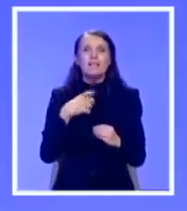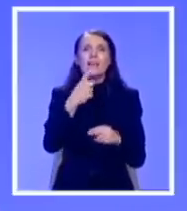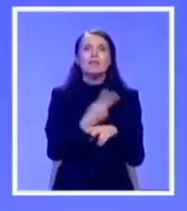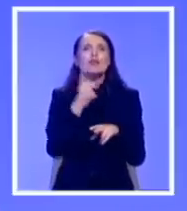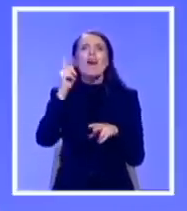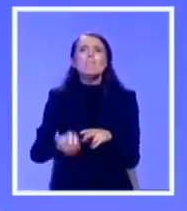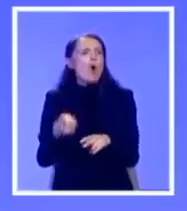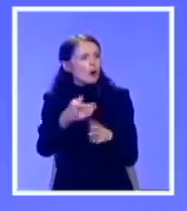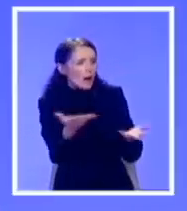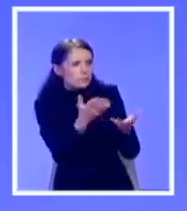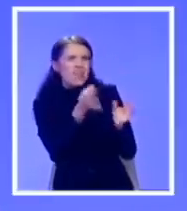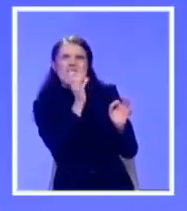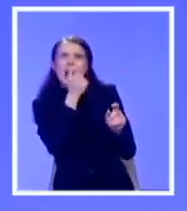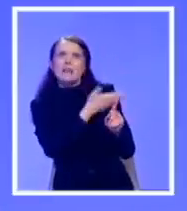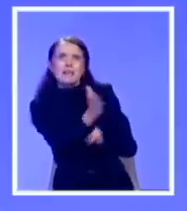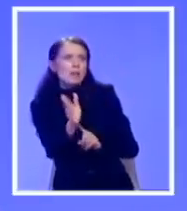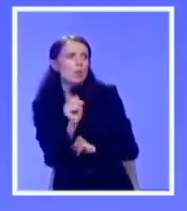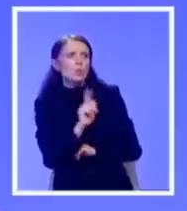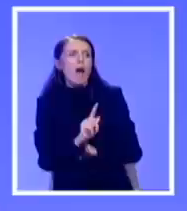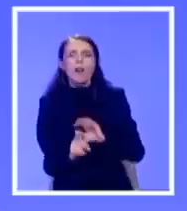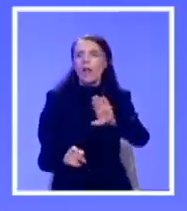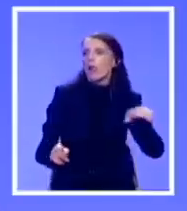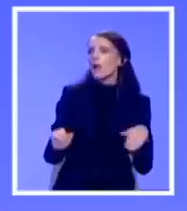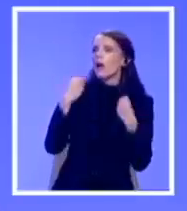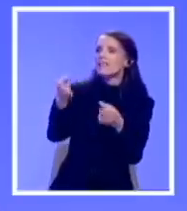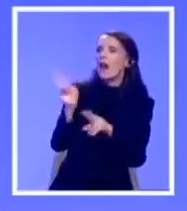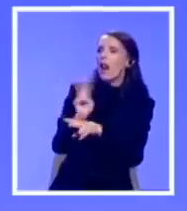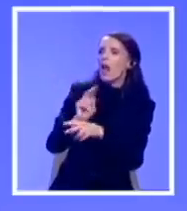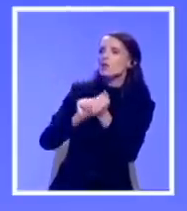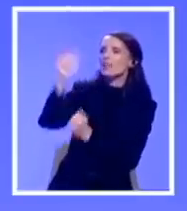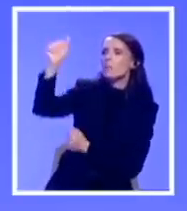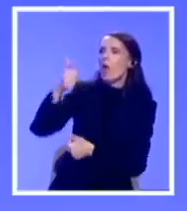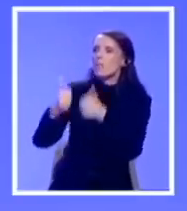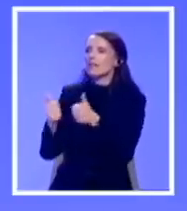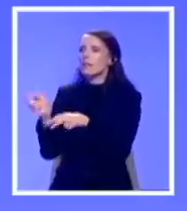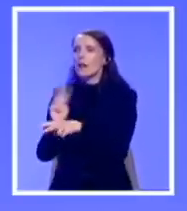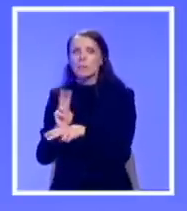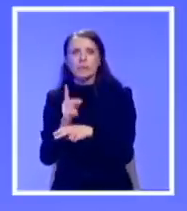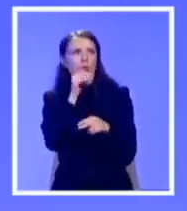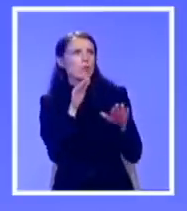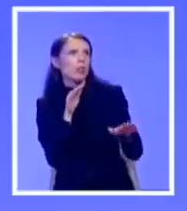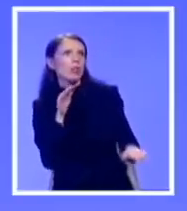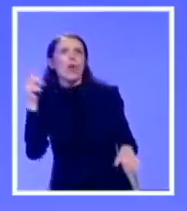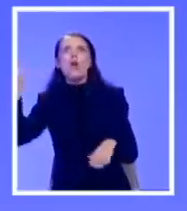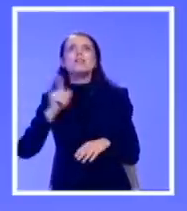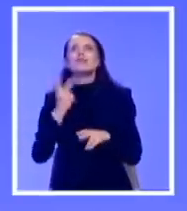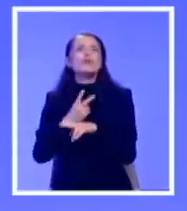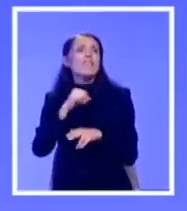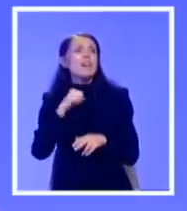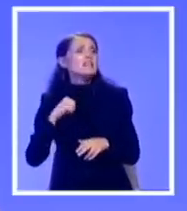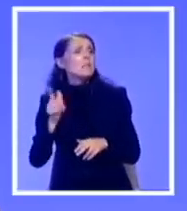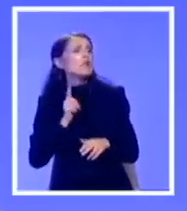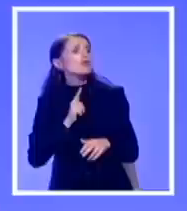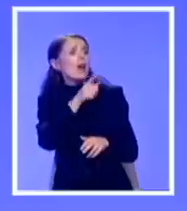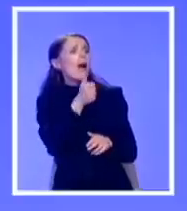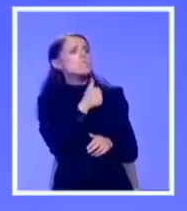postiče takve ljude, ne da ih ubija lažnim diplomima i nameštenim tenderima. Znači, ne samo da čeka kad će da namete neki porez, da bi im uzela neke pare, kao što je recimo slučaj sa